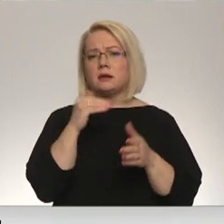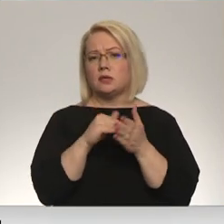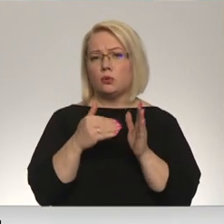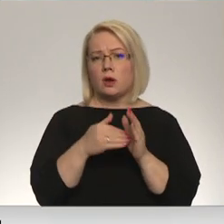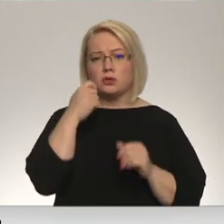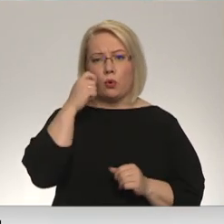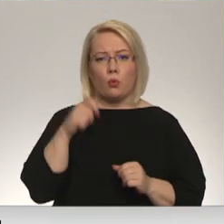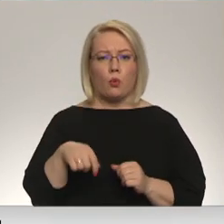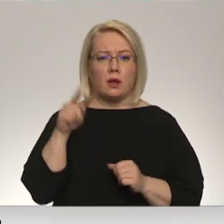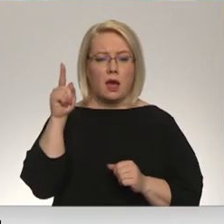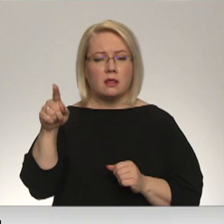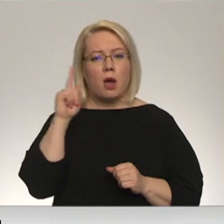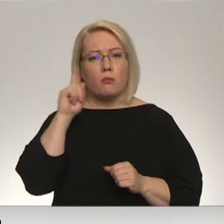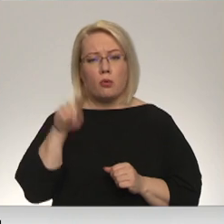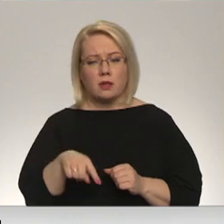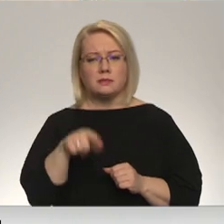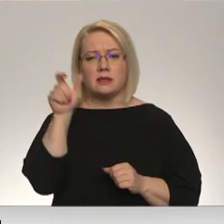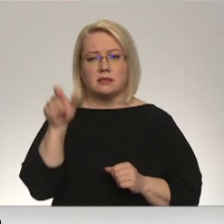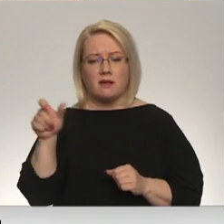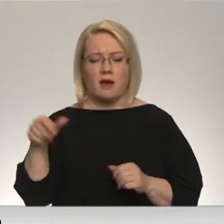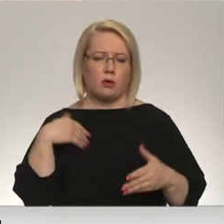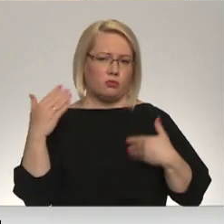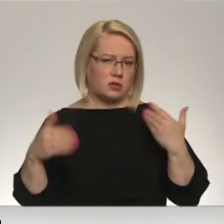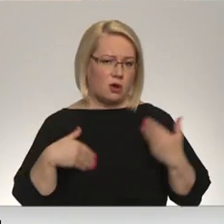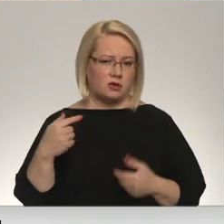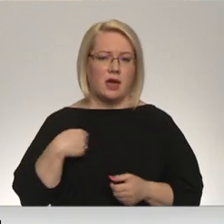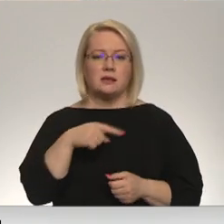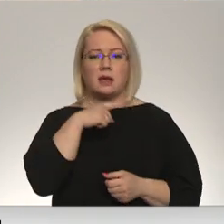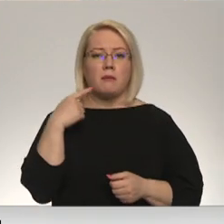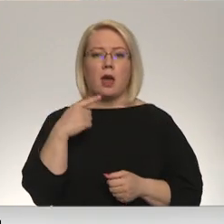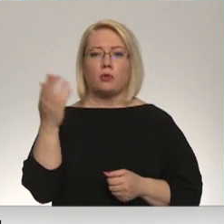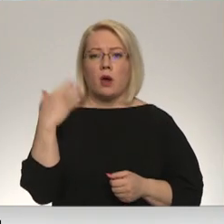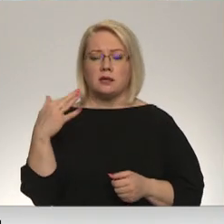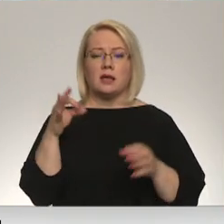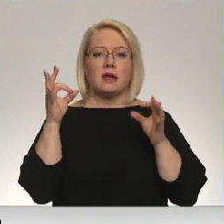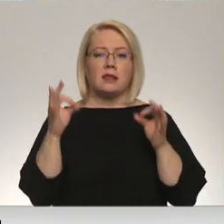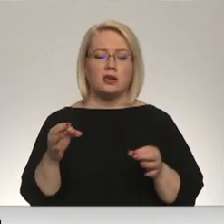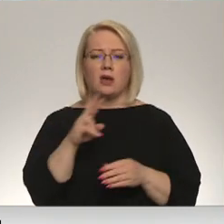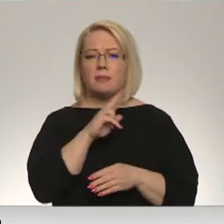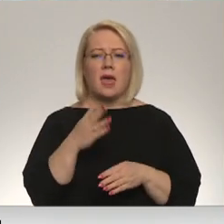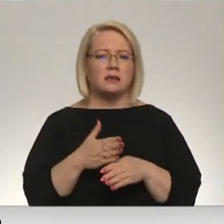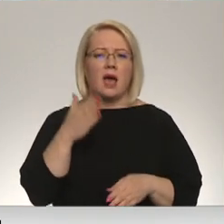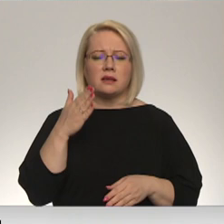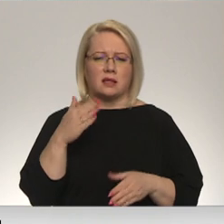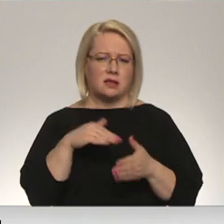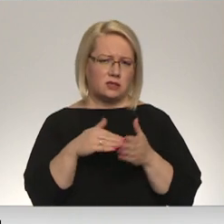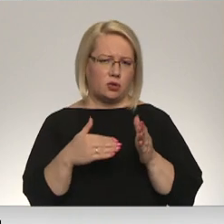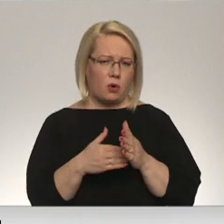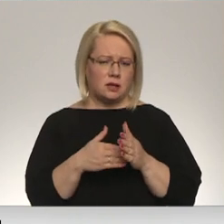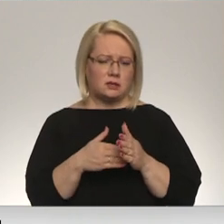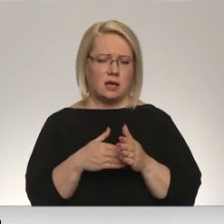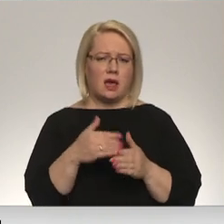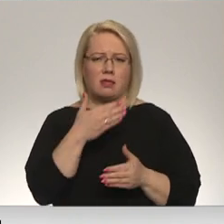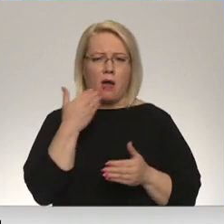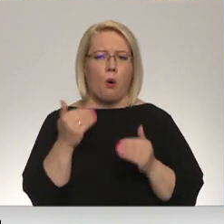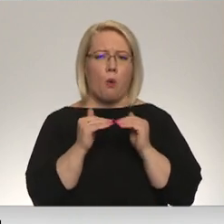Ukrainā, protams, kad cilvēki uztraucās. Es gribētu aicināt, tiešām nesācināt šo situāciju lieku reizi, ja